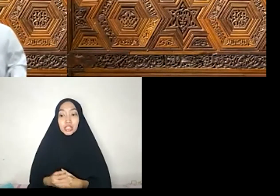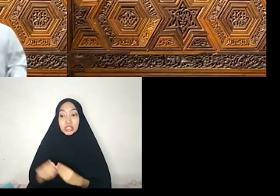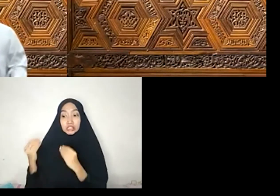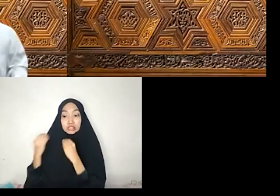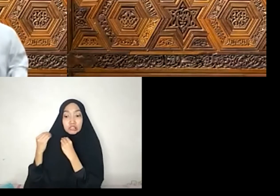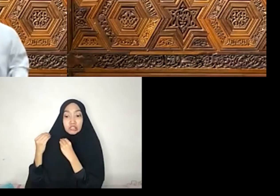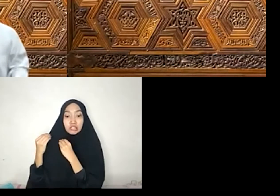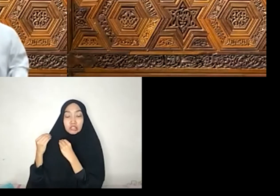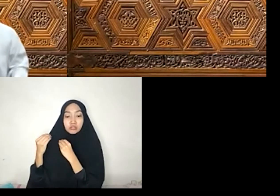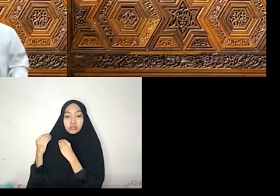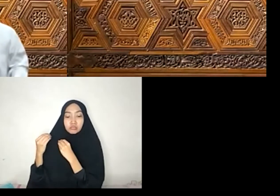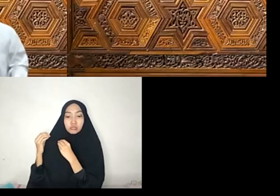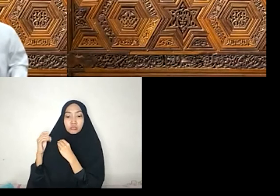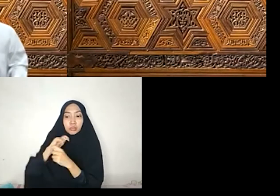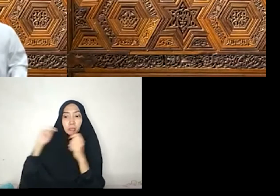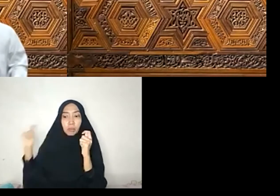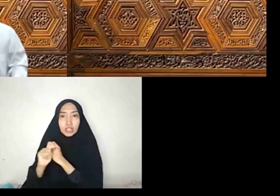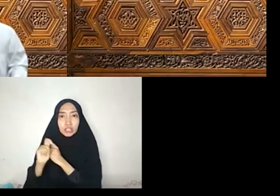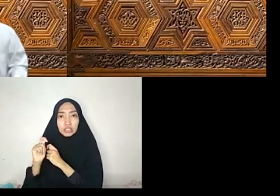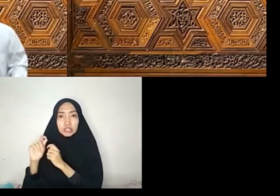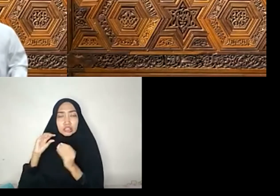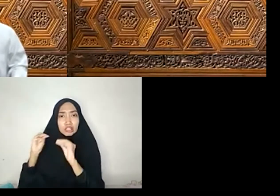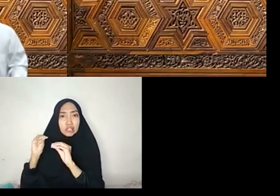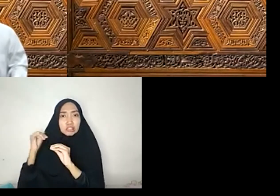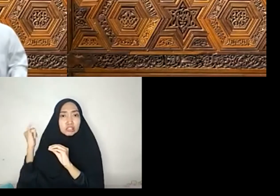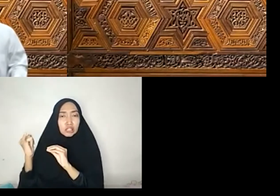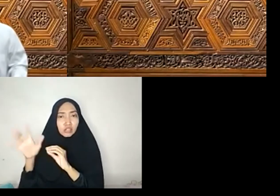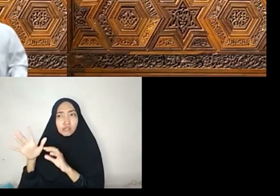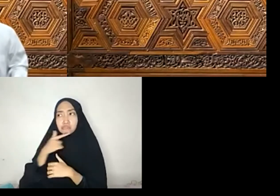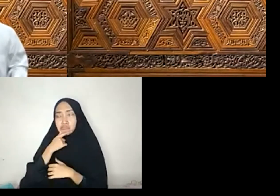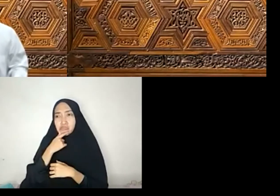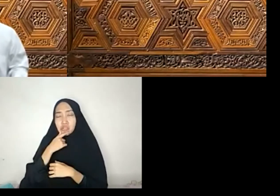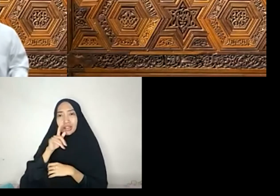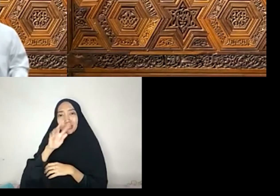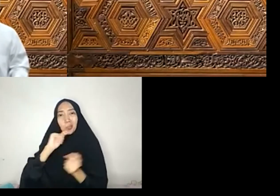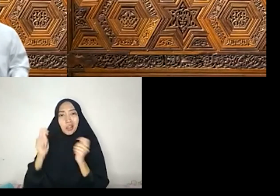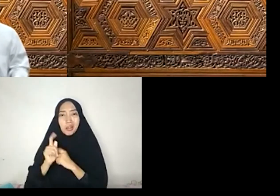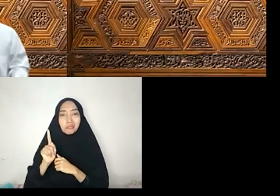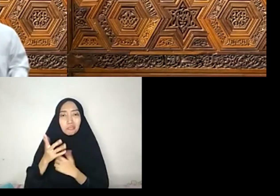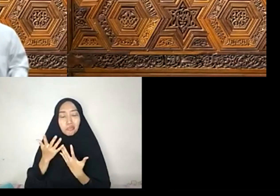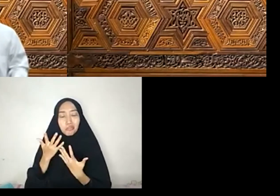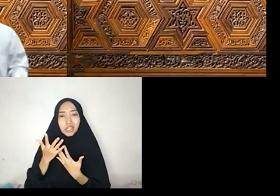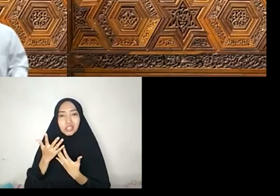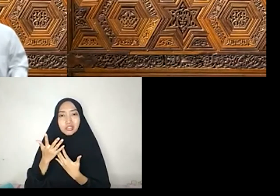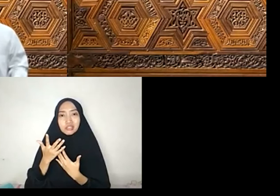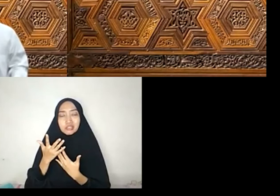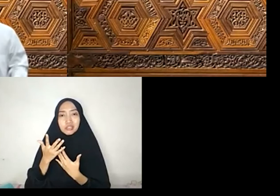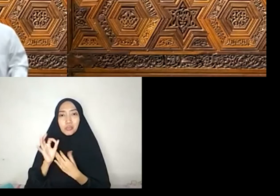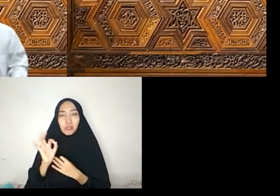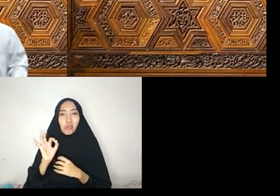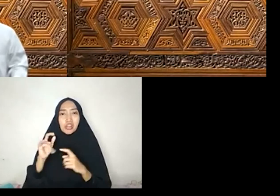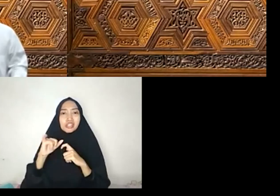Mengajarkan sebaliknya Maka perlu direnungkan ulang Jangan-jangan Ia bukanlah syariah